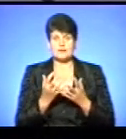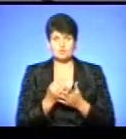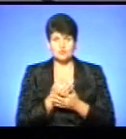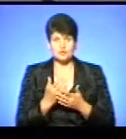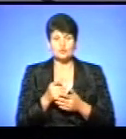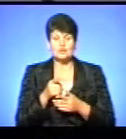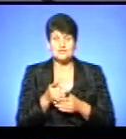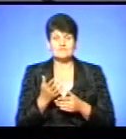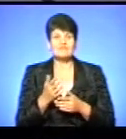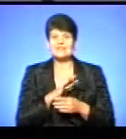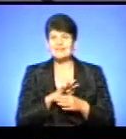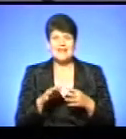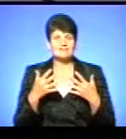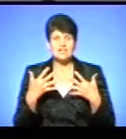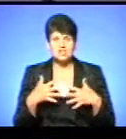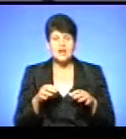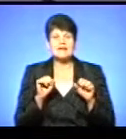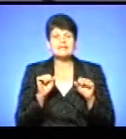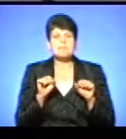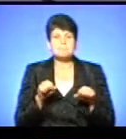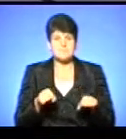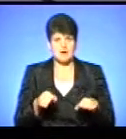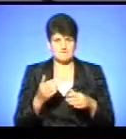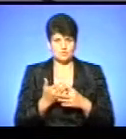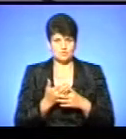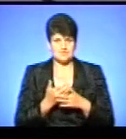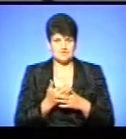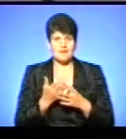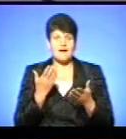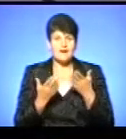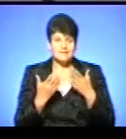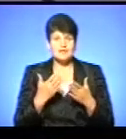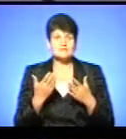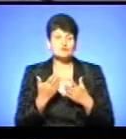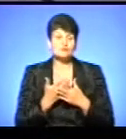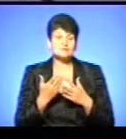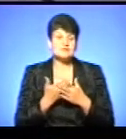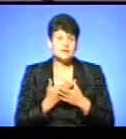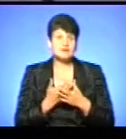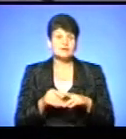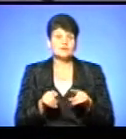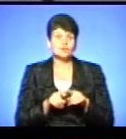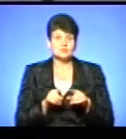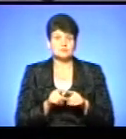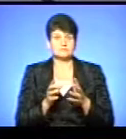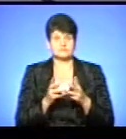субсидії. Тобто, ви не втрачаєте право на призначення субсидій, і субсидія призначається, враховуючи дохід від проданої